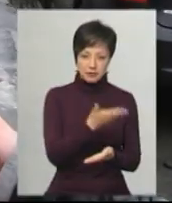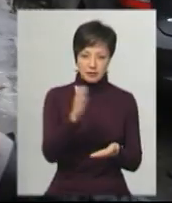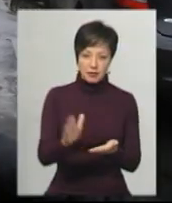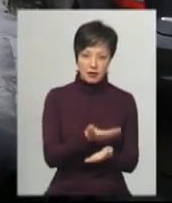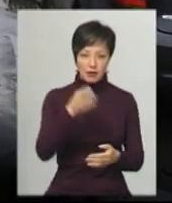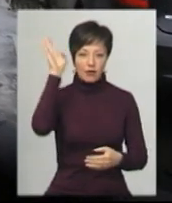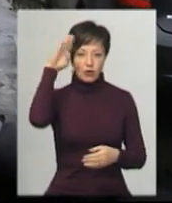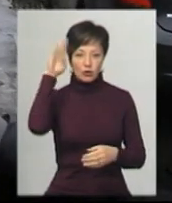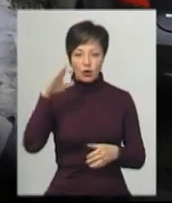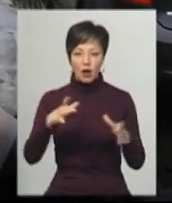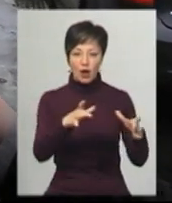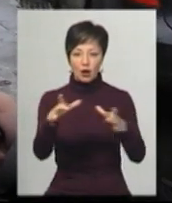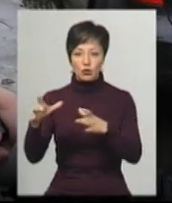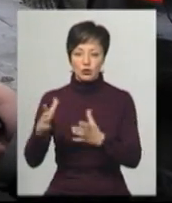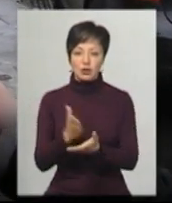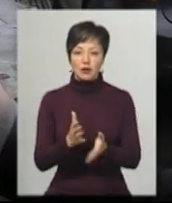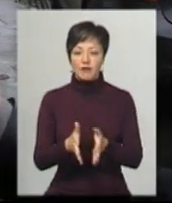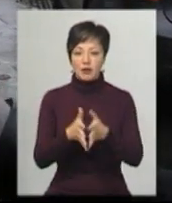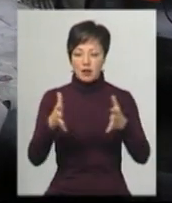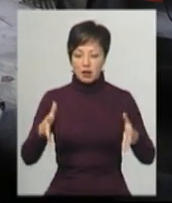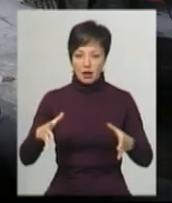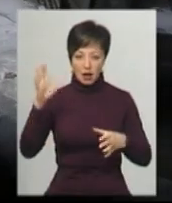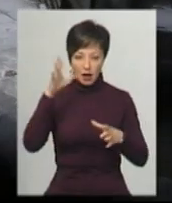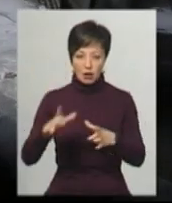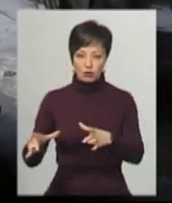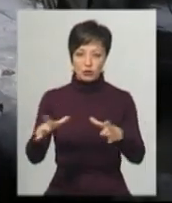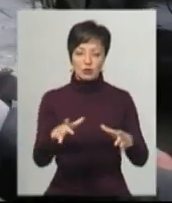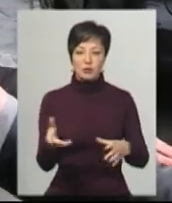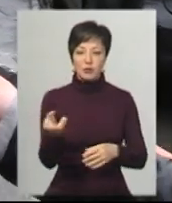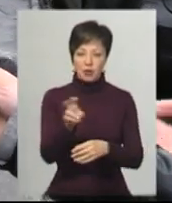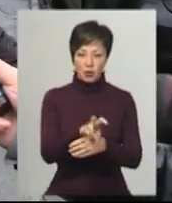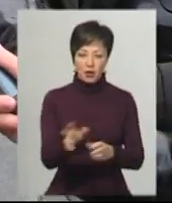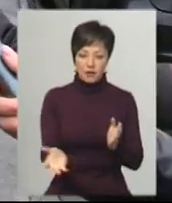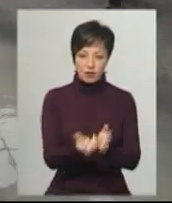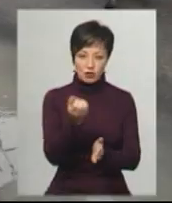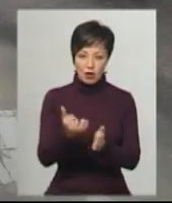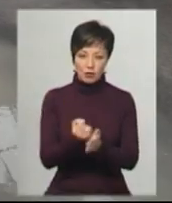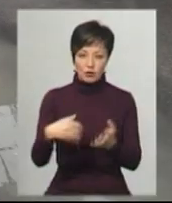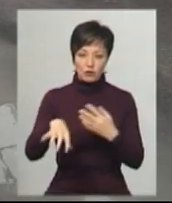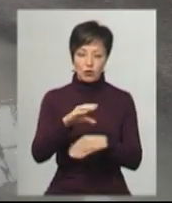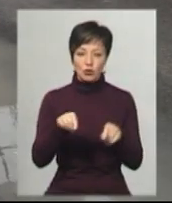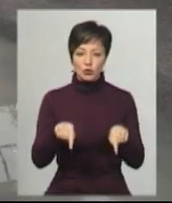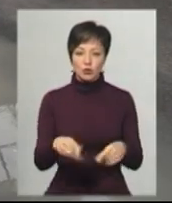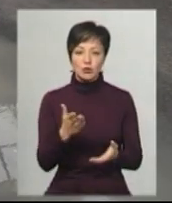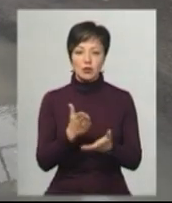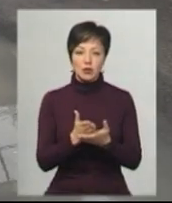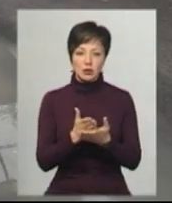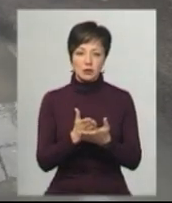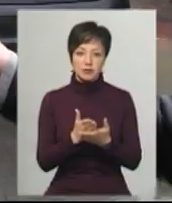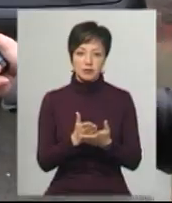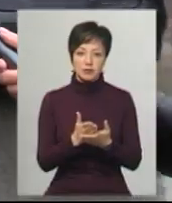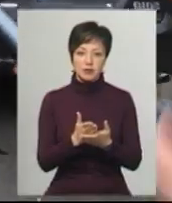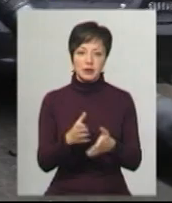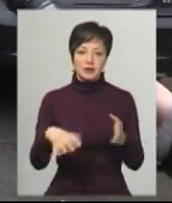воду. Калюжа стоїть, велика калюжа. Ось вони приходять, відчерпують сюди, все. Стоїть тут. Ось таке.